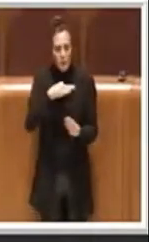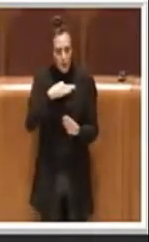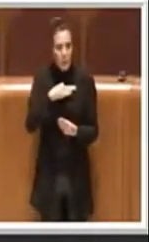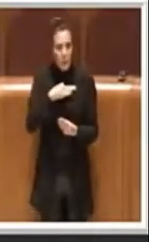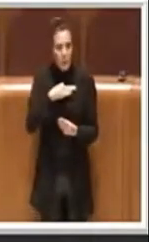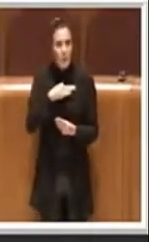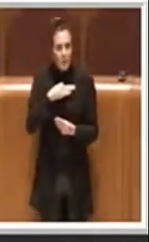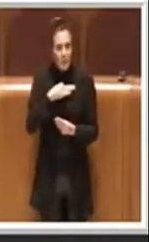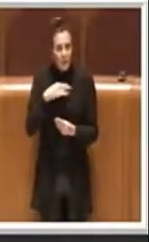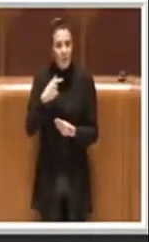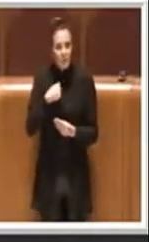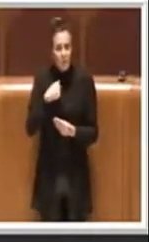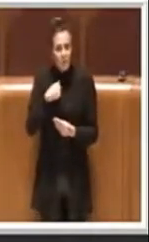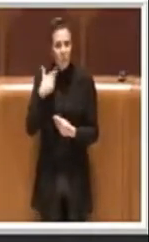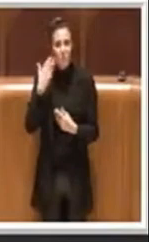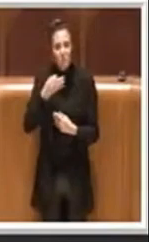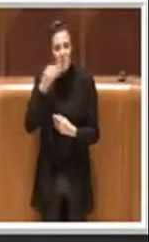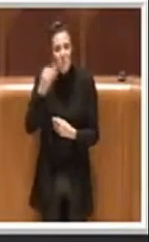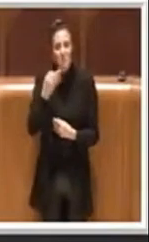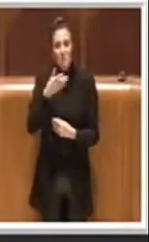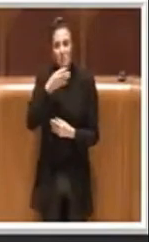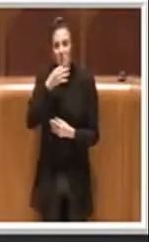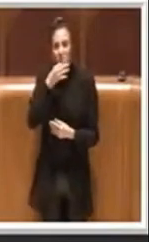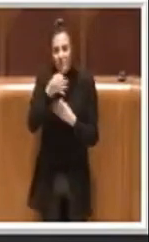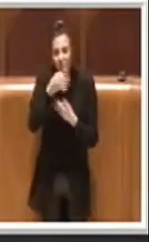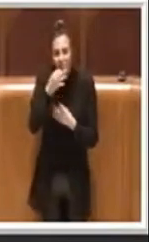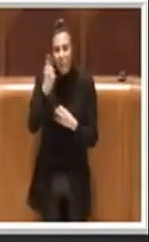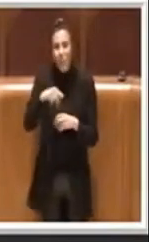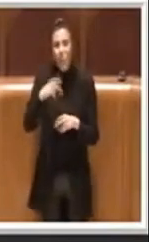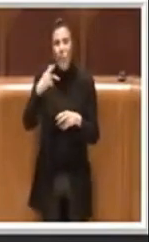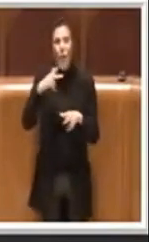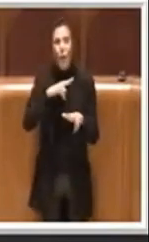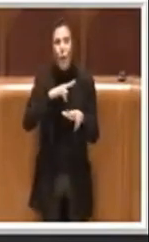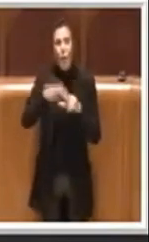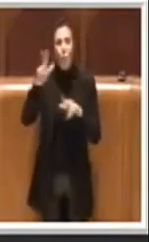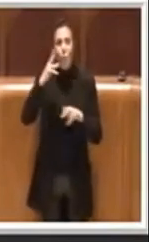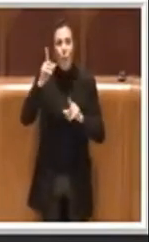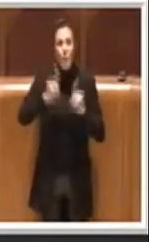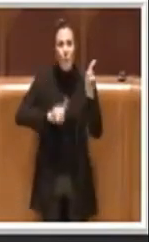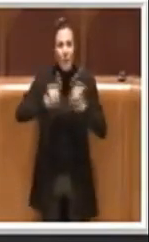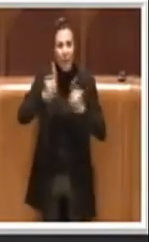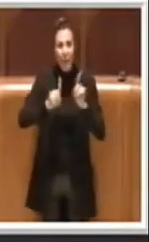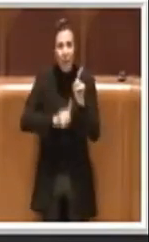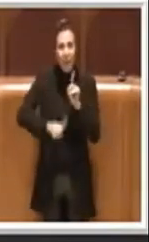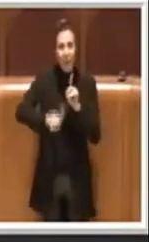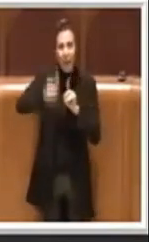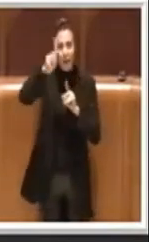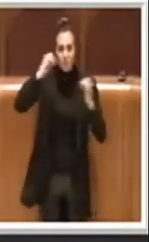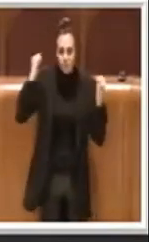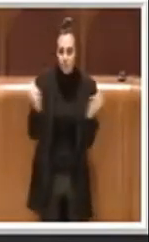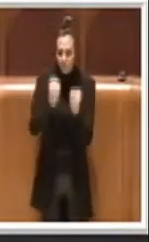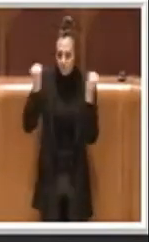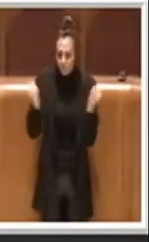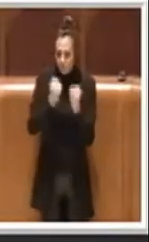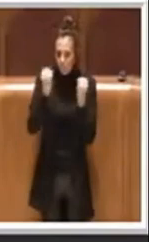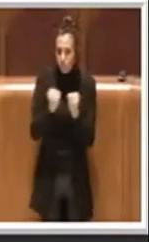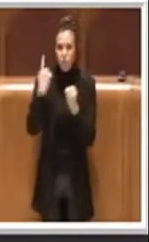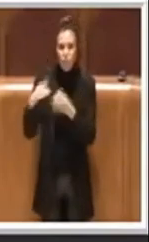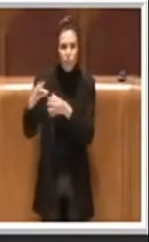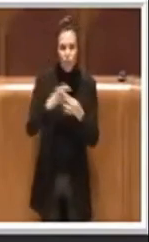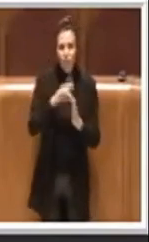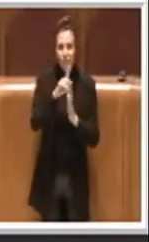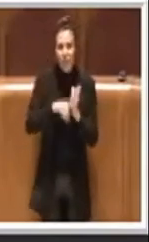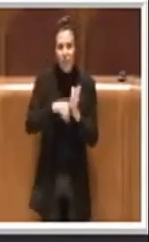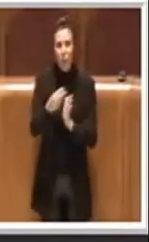fatto cenno anche appunto al lavoro del comune di Milano, comune che comunque è stato promotore, insomma, di una delibera sulla food